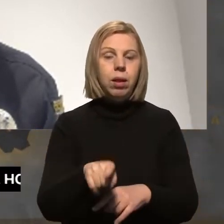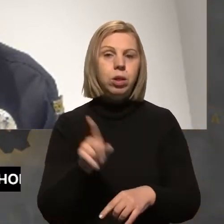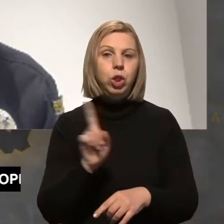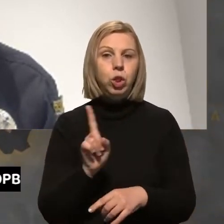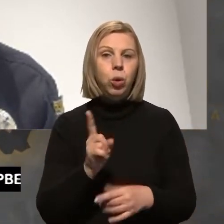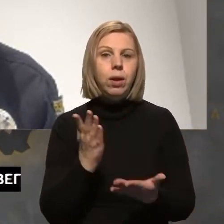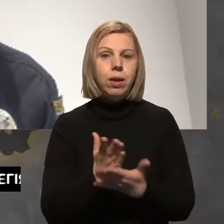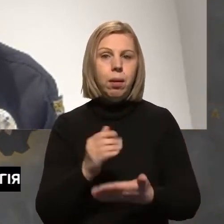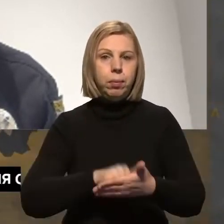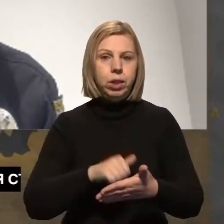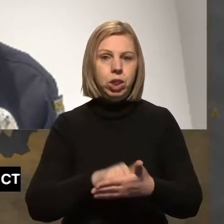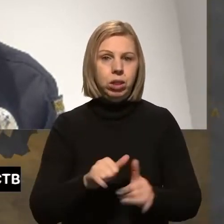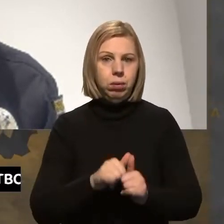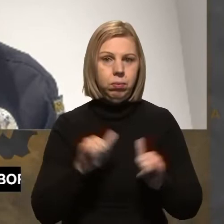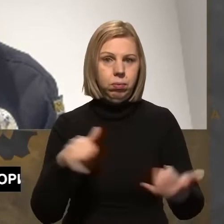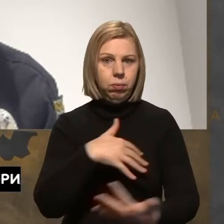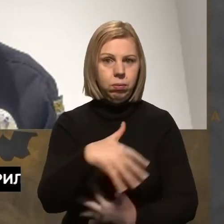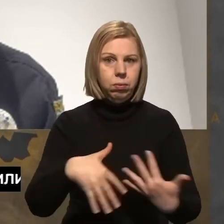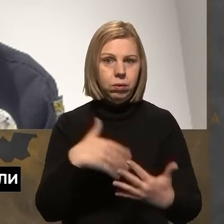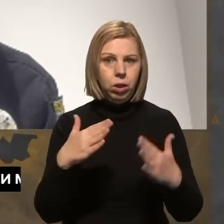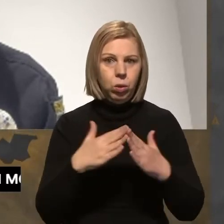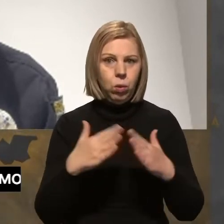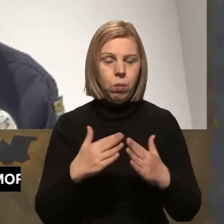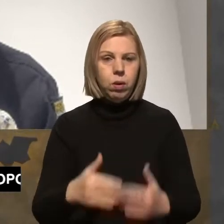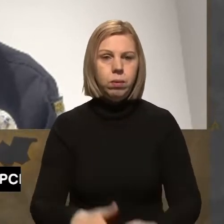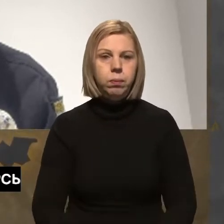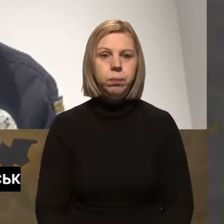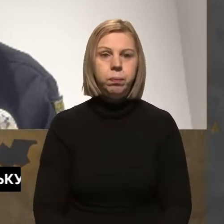що є причиною збільшення кількості домашнього насильства?